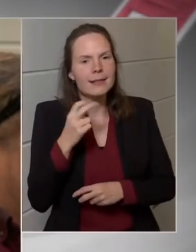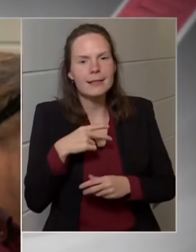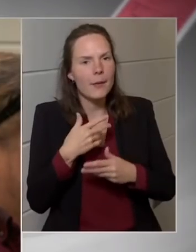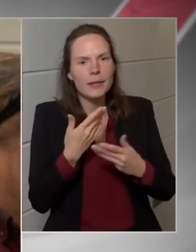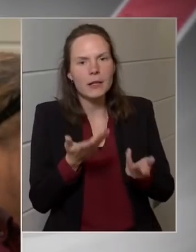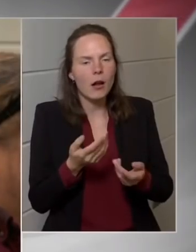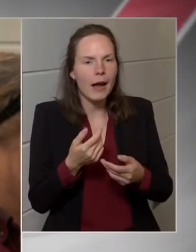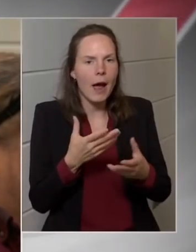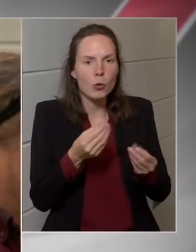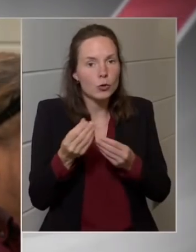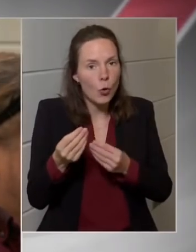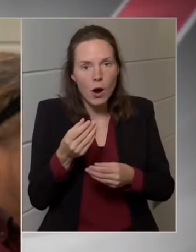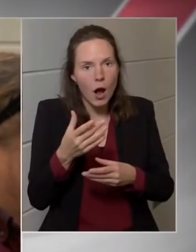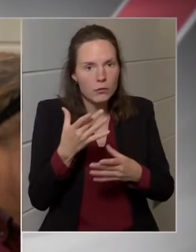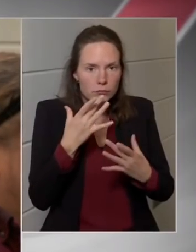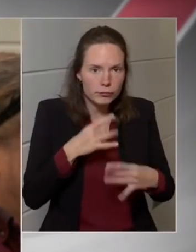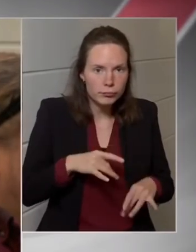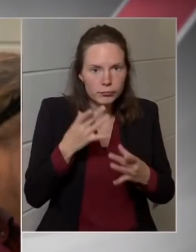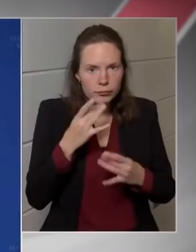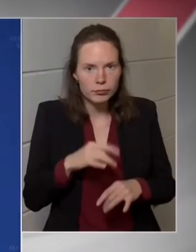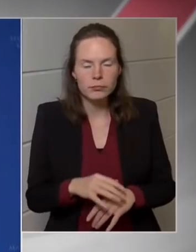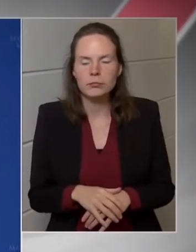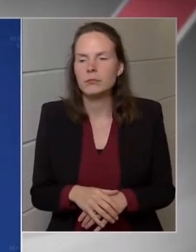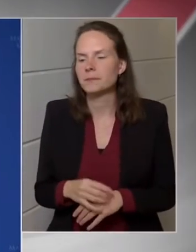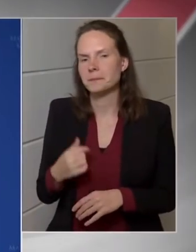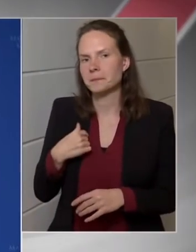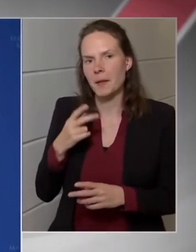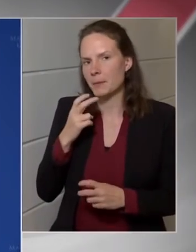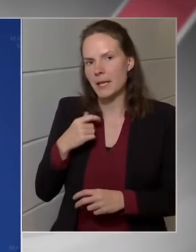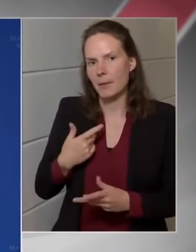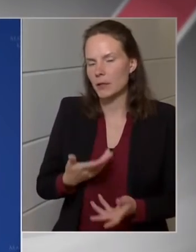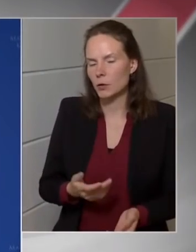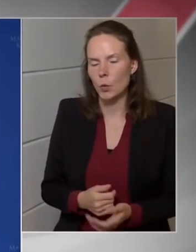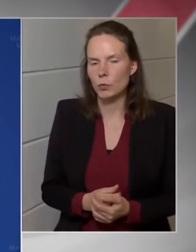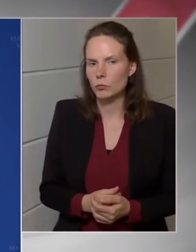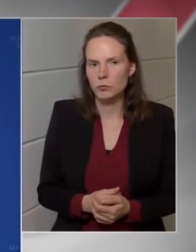tömeges távozásokra? Én nem számítok tömeges távozásra.